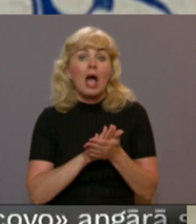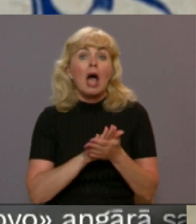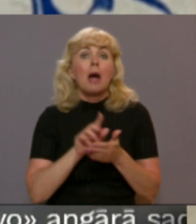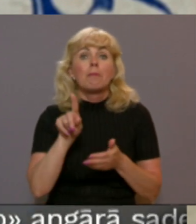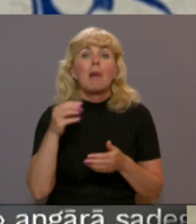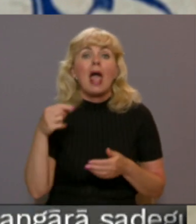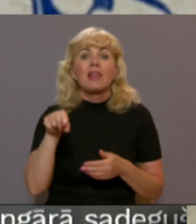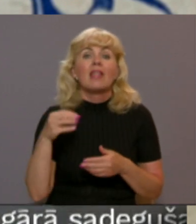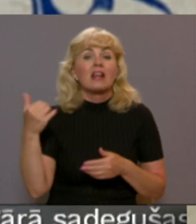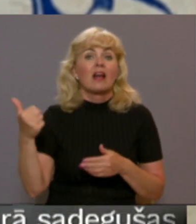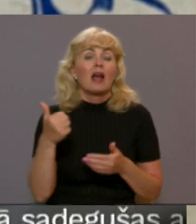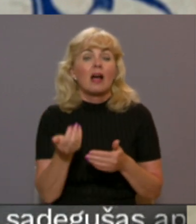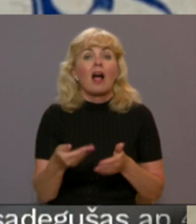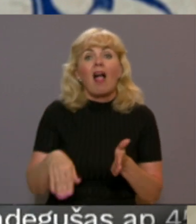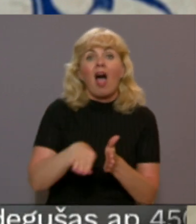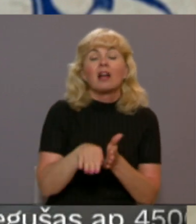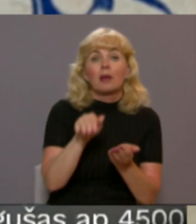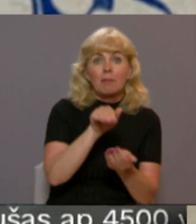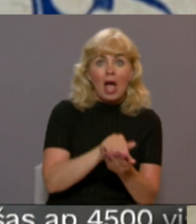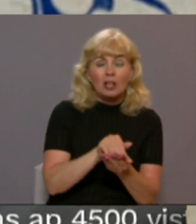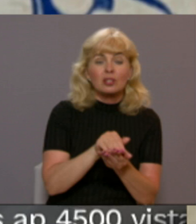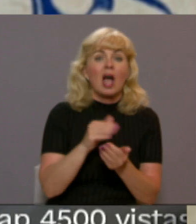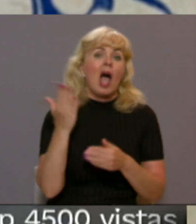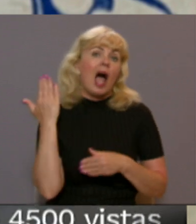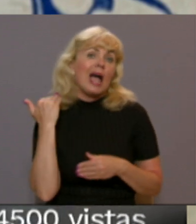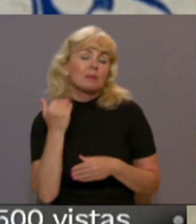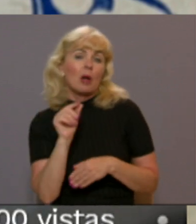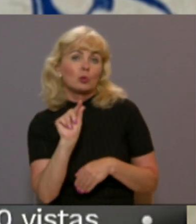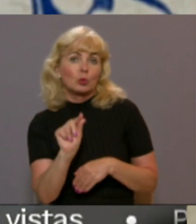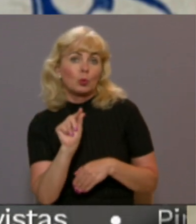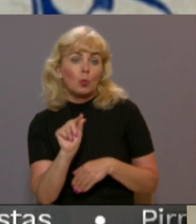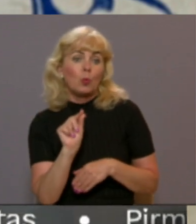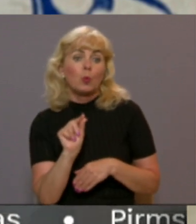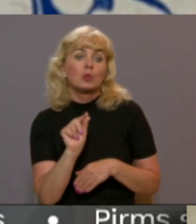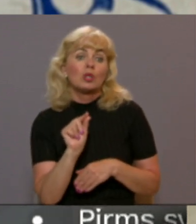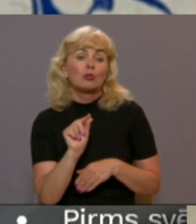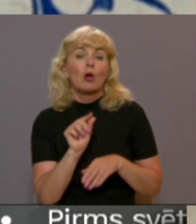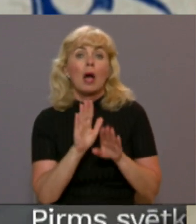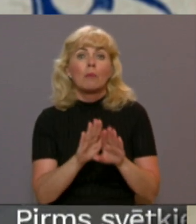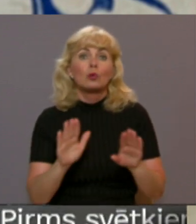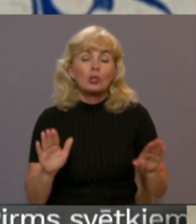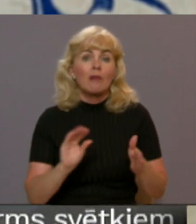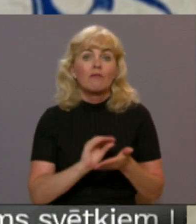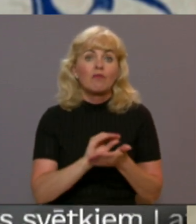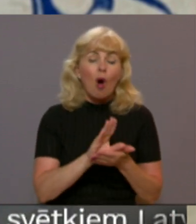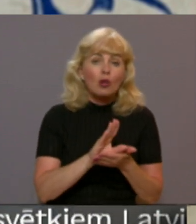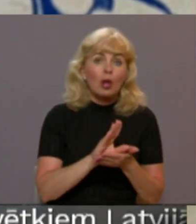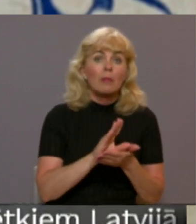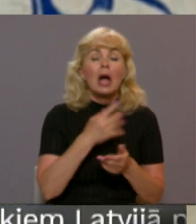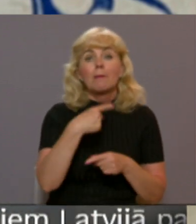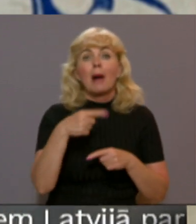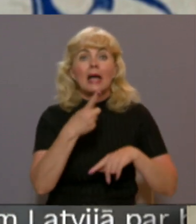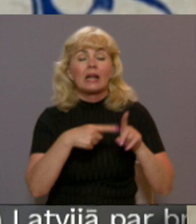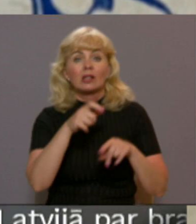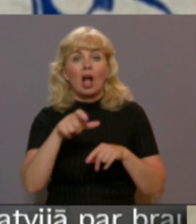izstāja drūstinājies muguras gan muzejam fondam, gan arī porajā